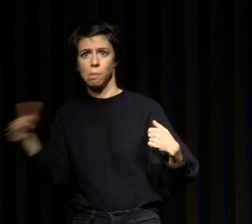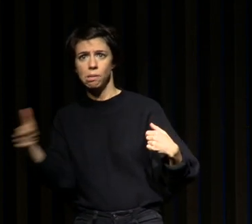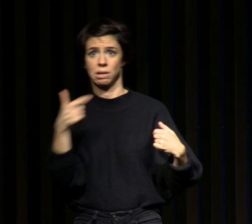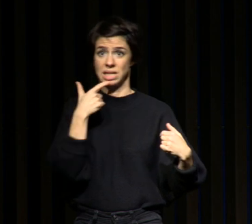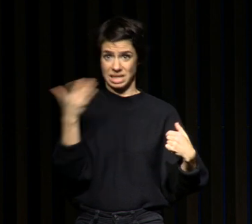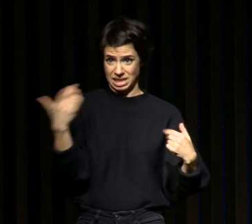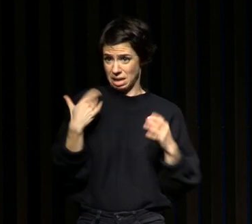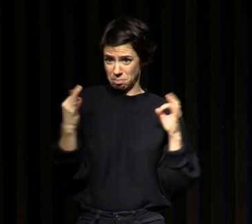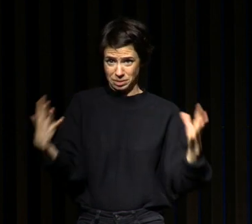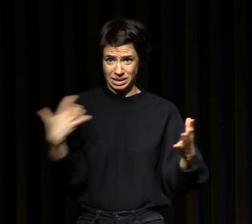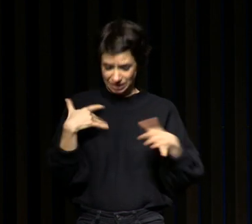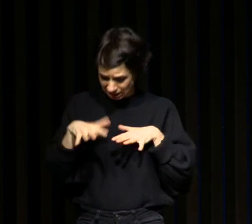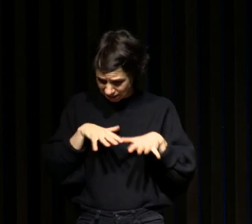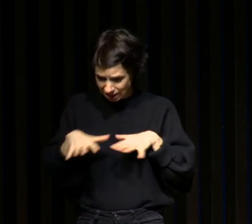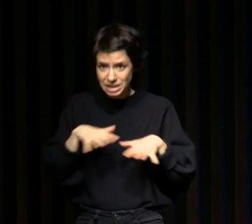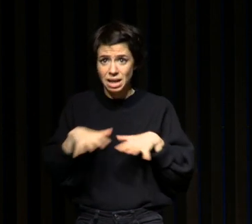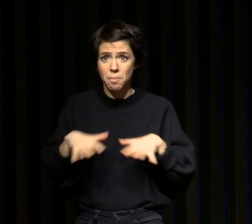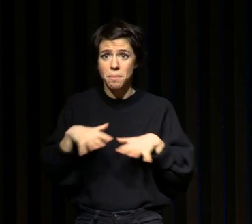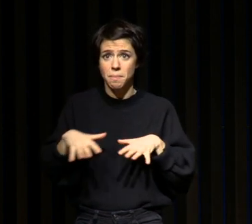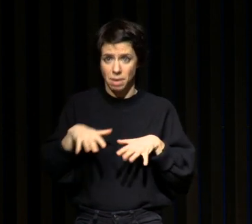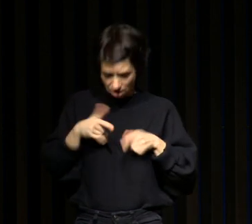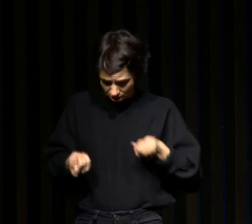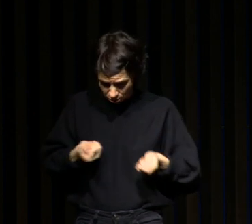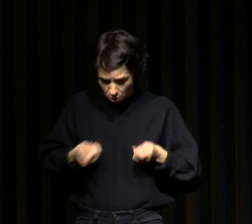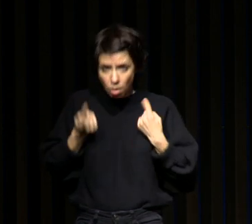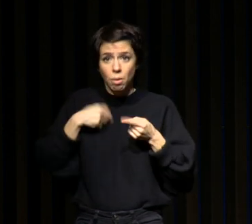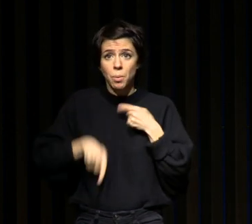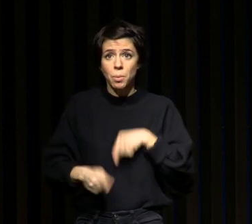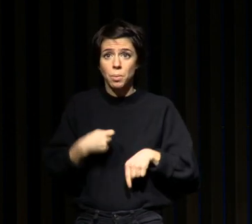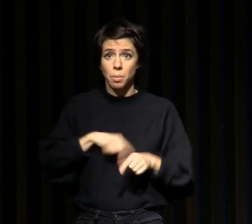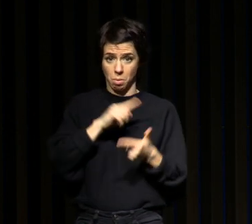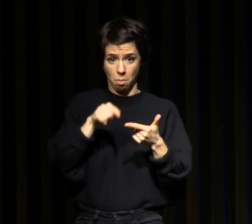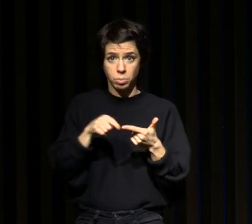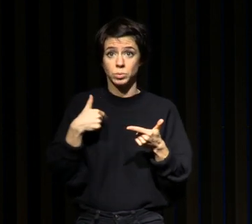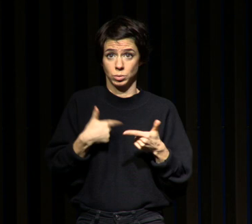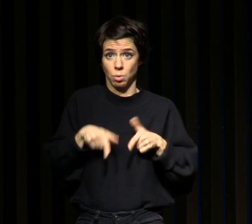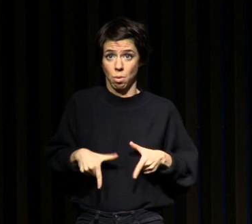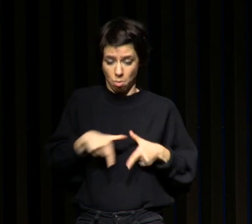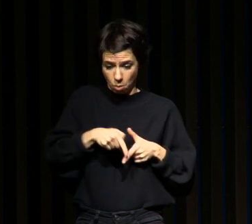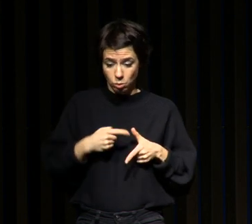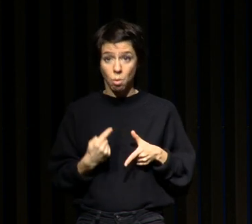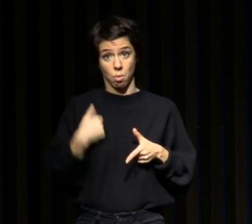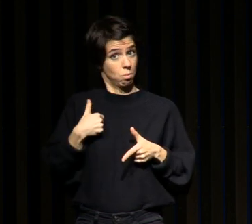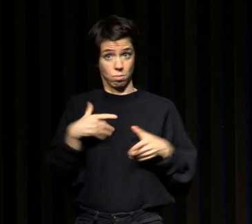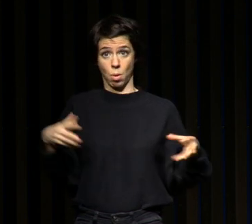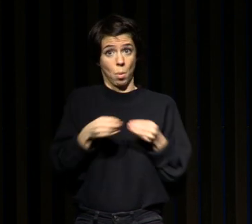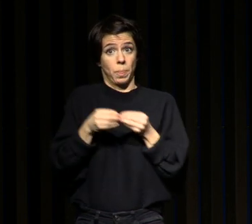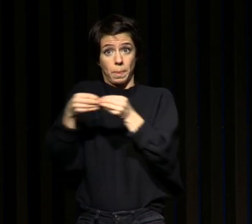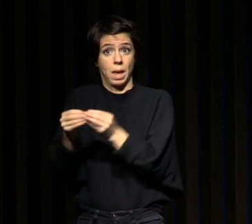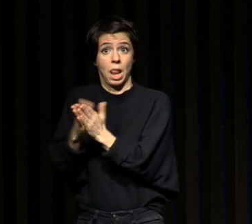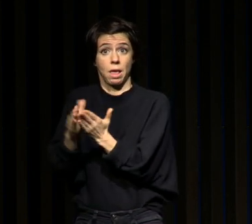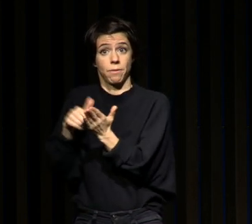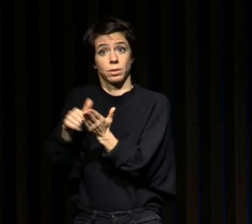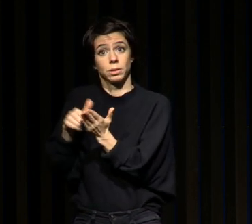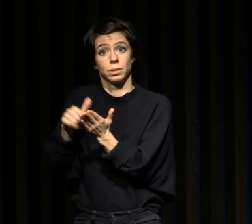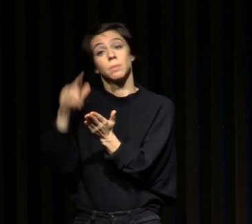homéostasique, que le programme anti-fatigue de mon livre est construit. Et ça me permettra